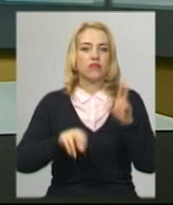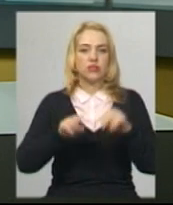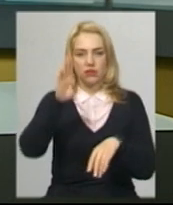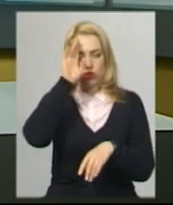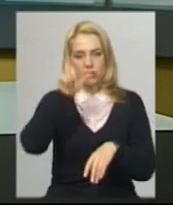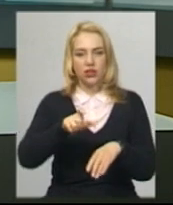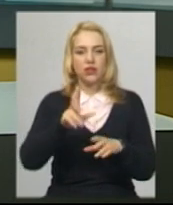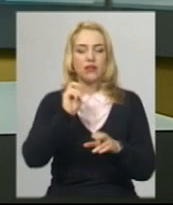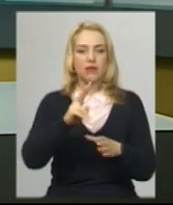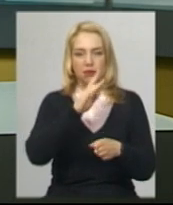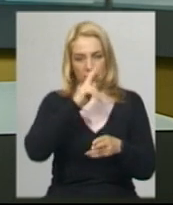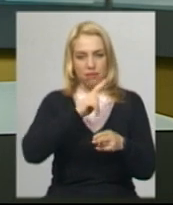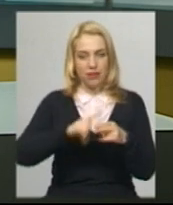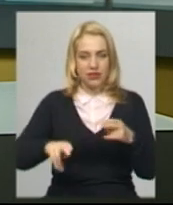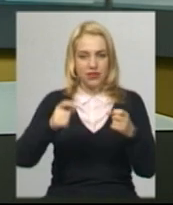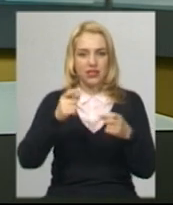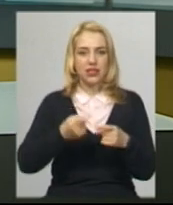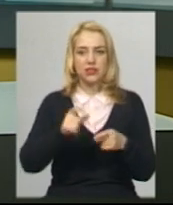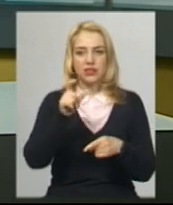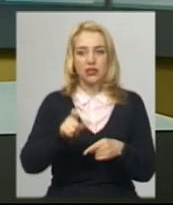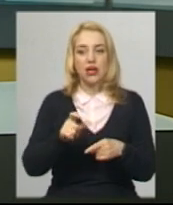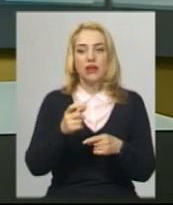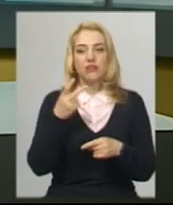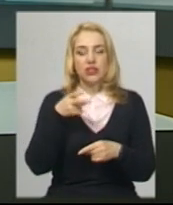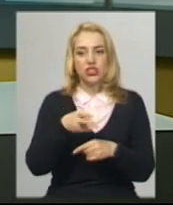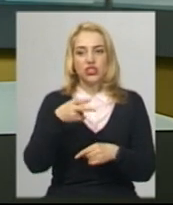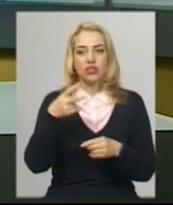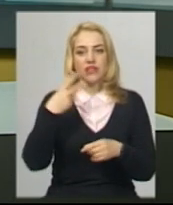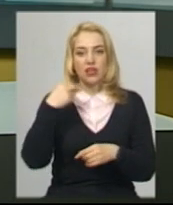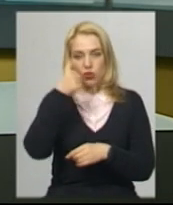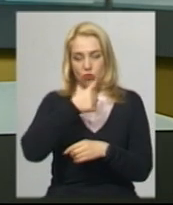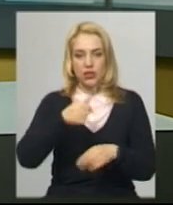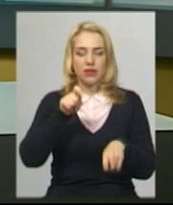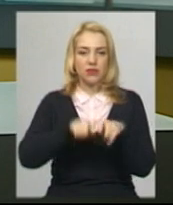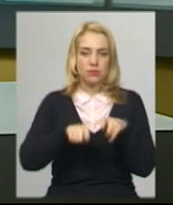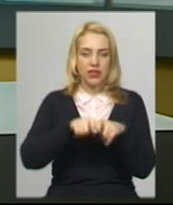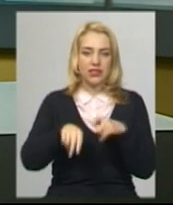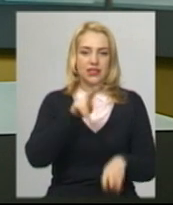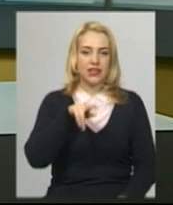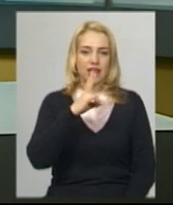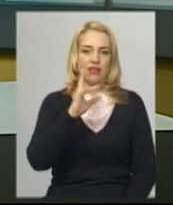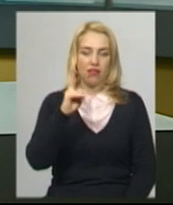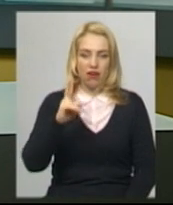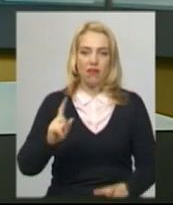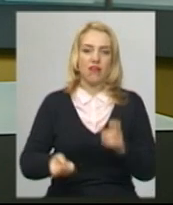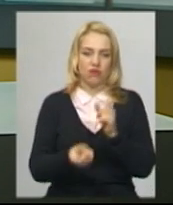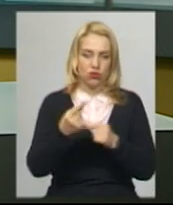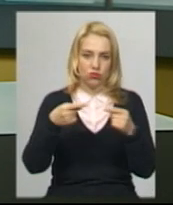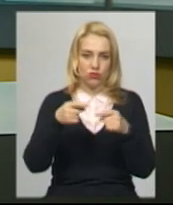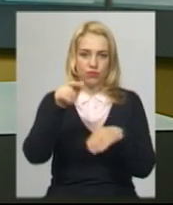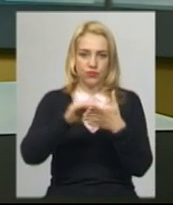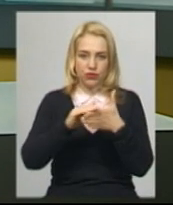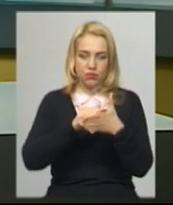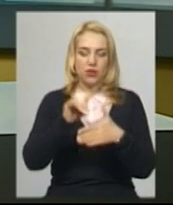списках безвісти зниклих. У 2020 році експертиза ДНК встановила особу загиблого. У нього залишилися